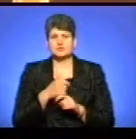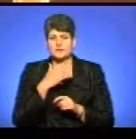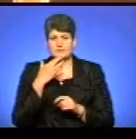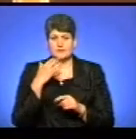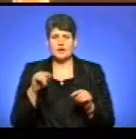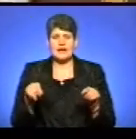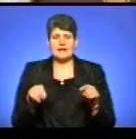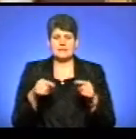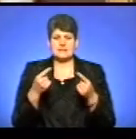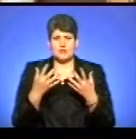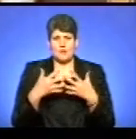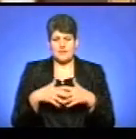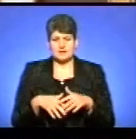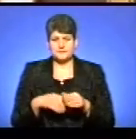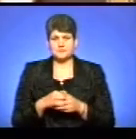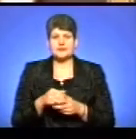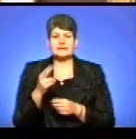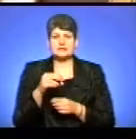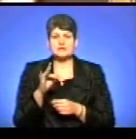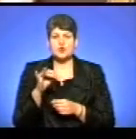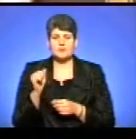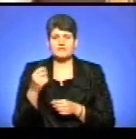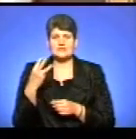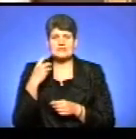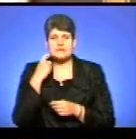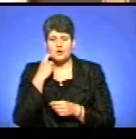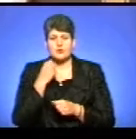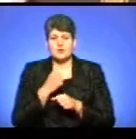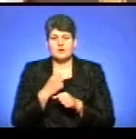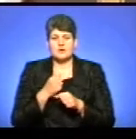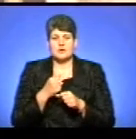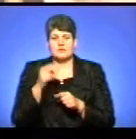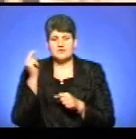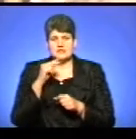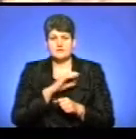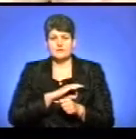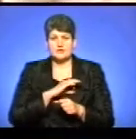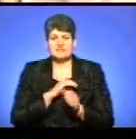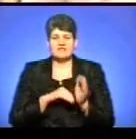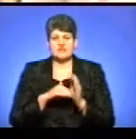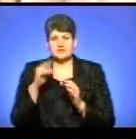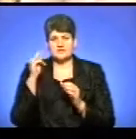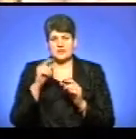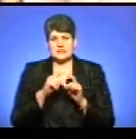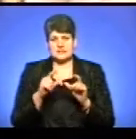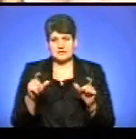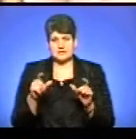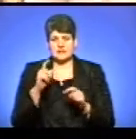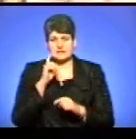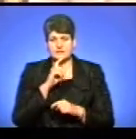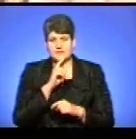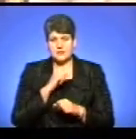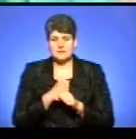реабілітаційного обладнання. Денису Романовському 30 років. Опановує професію юриста в одному з вищих навчальних закладів Вінниці.